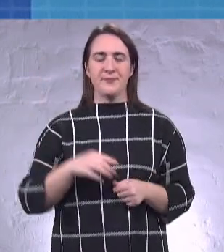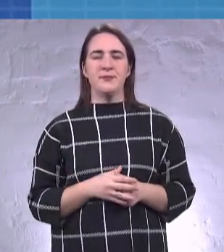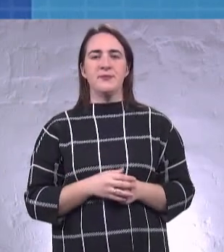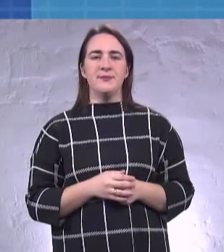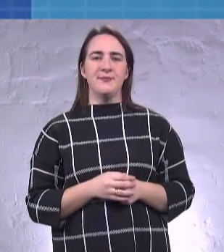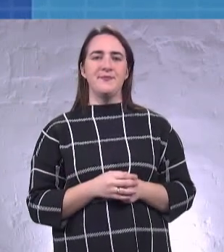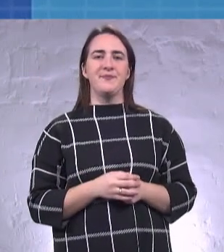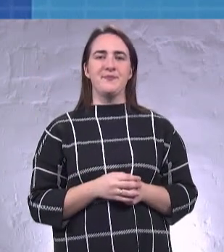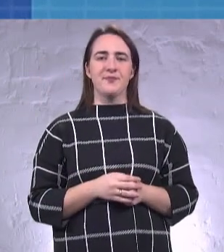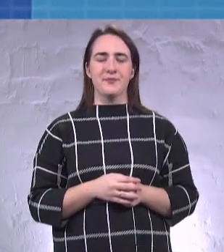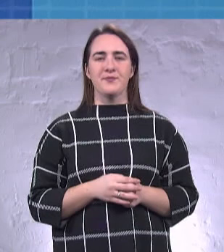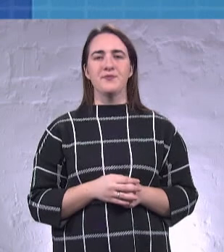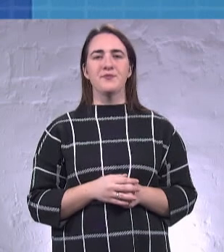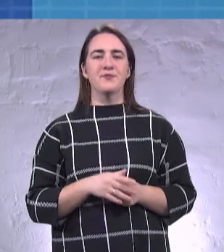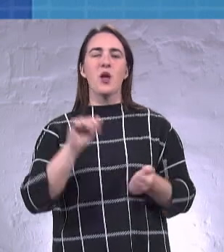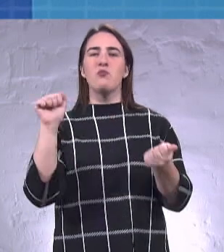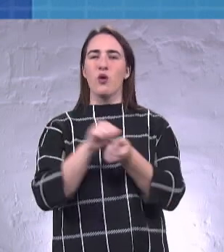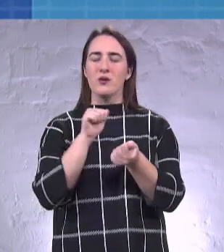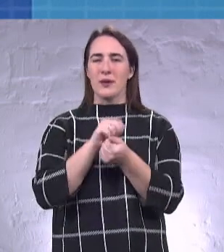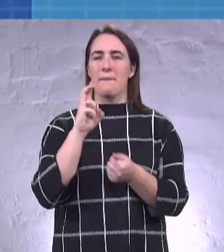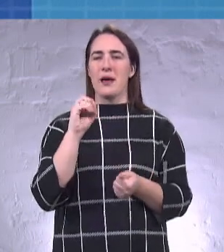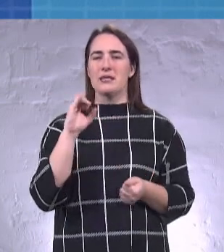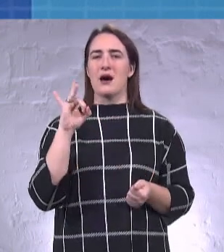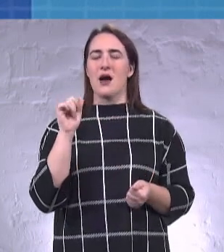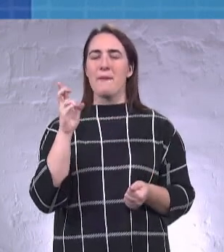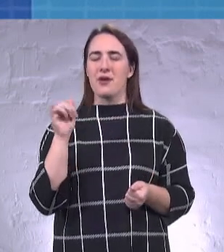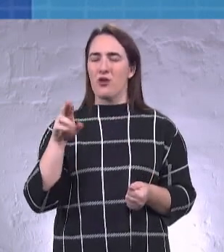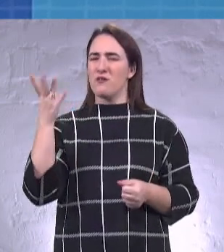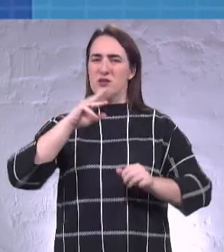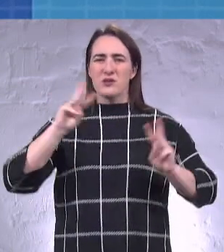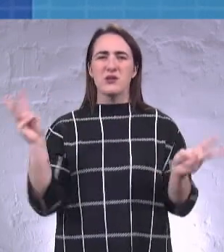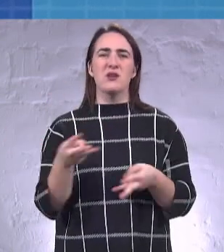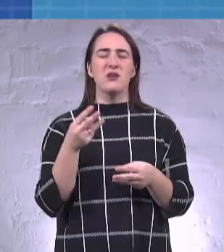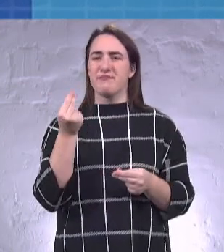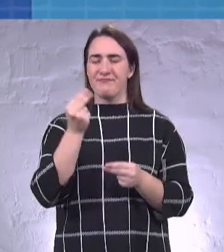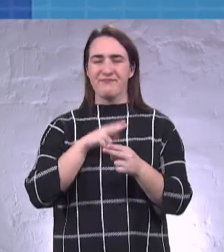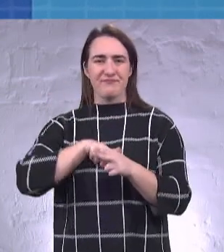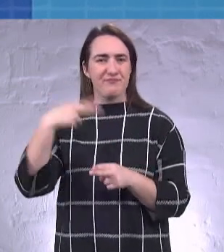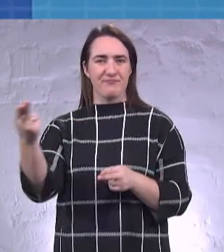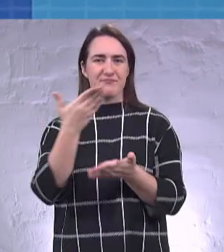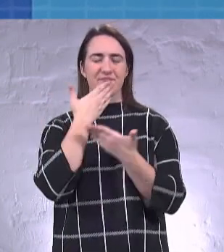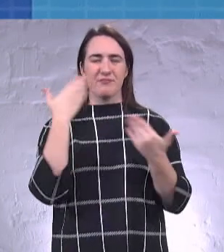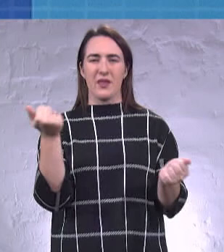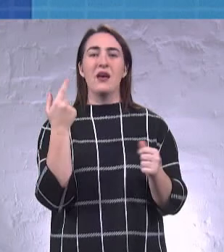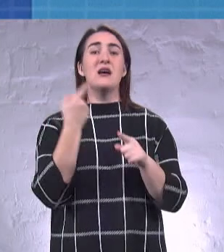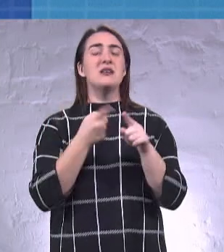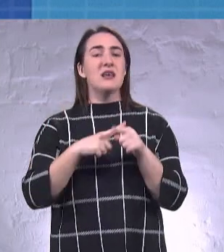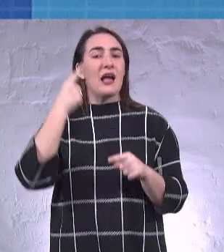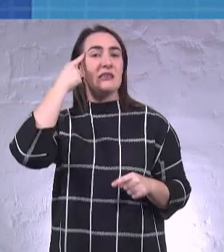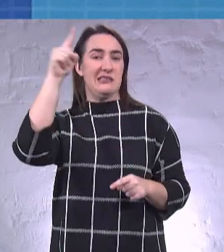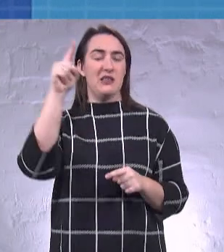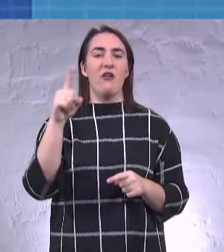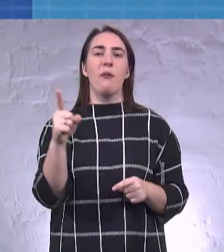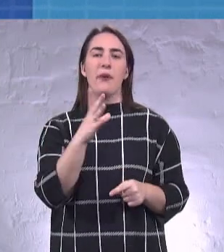Питання посухи на Бесарабії, коли все згоріло, ніяк не компенсують. Тобто, ця ініціатива має бути